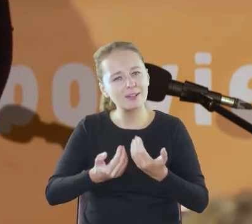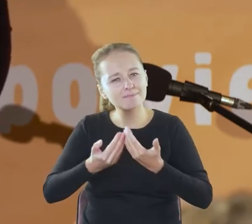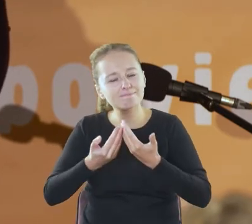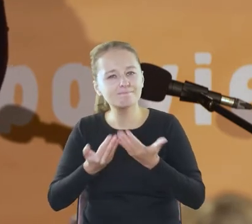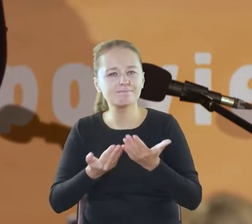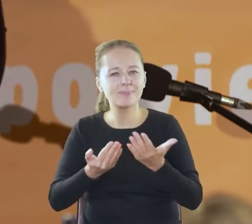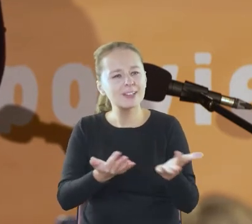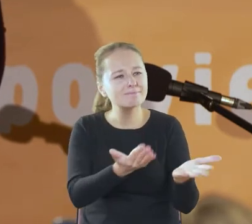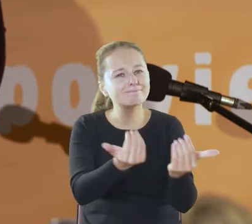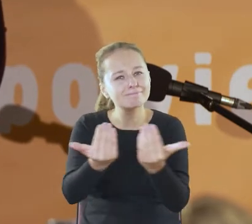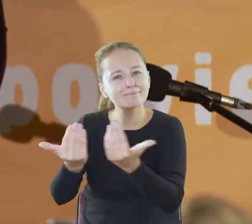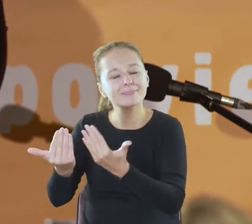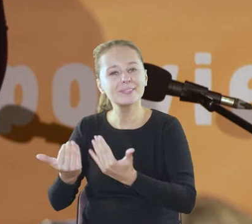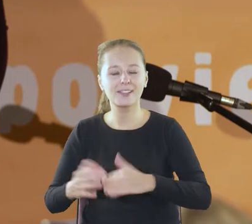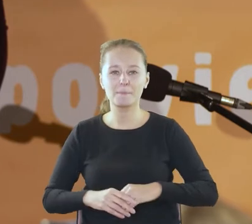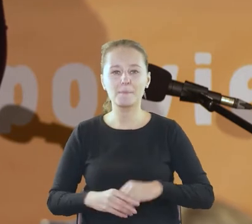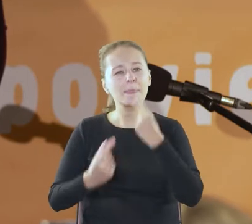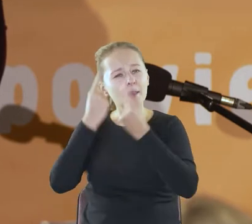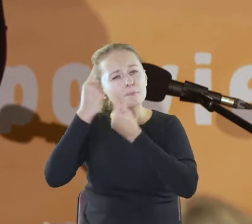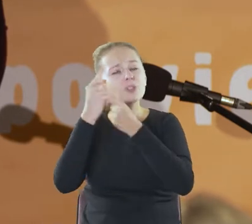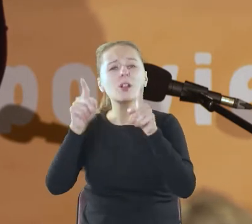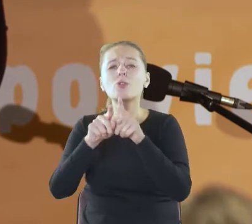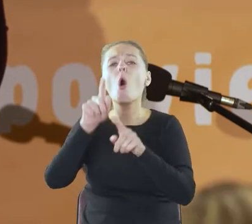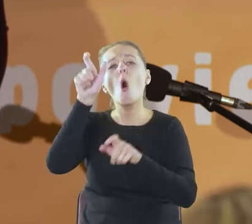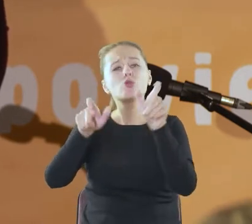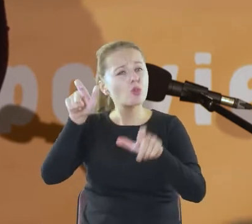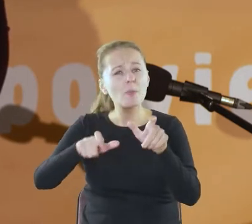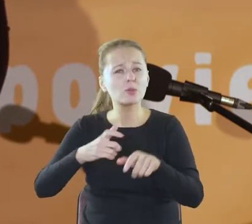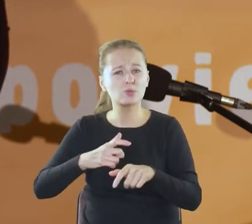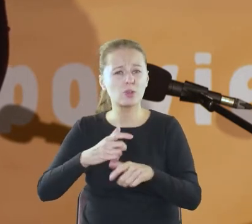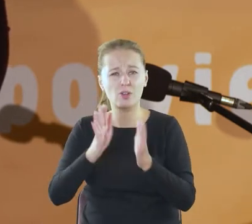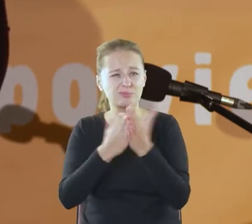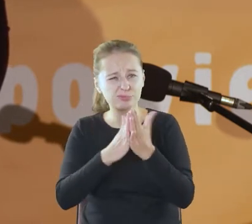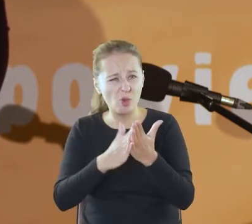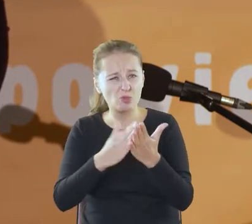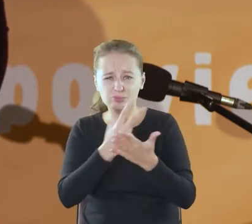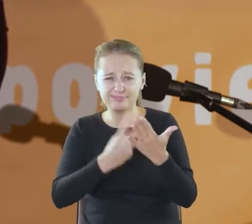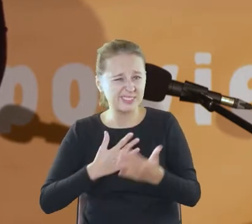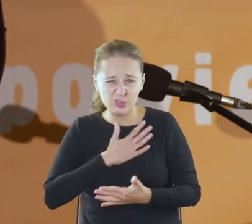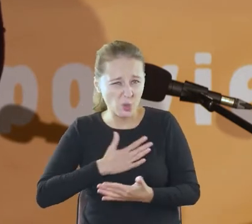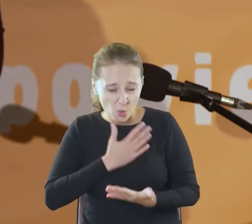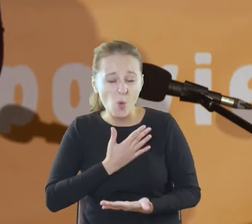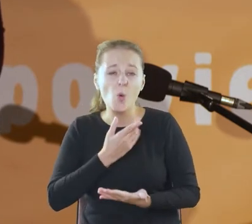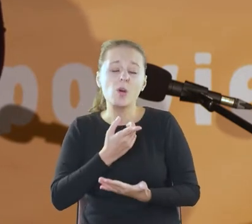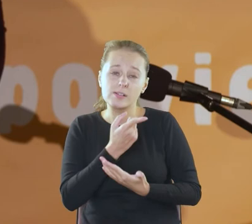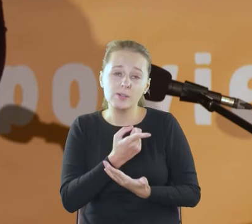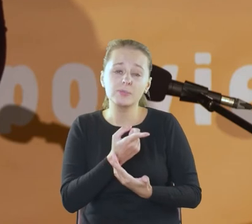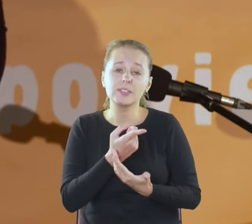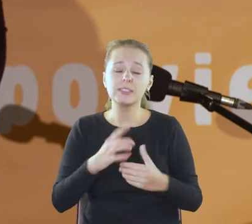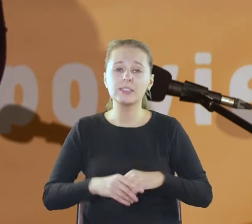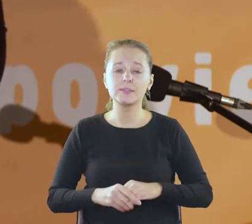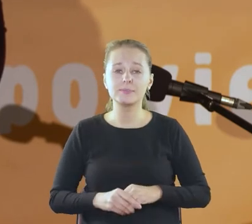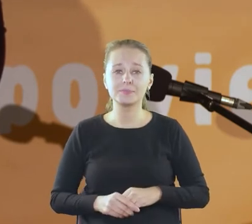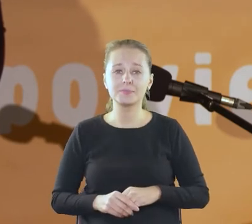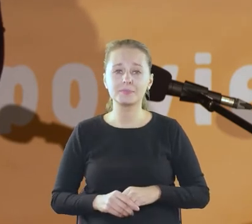przychodzi, czyli myśleli o tych ludziach, którzy nie czytają książek z takiego czy innego powodu i kładzie się to